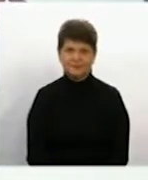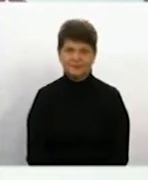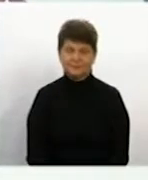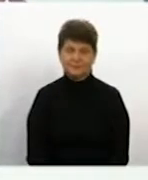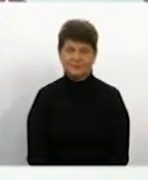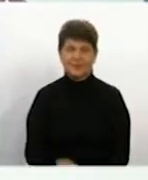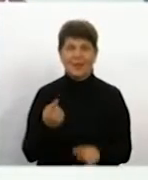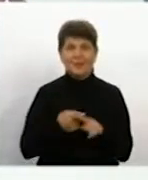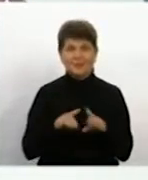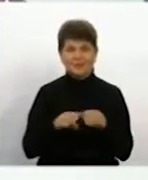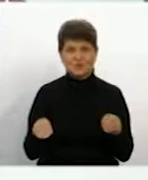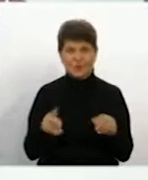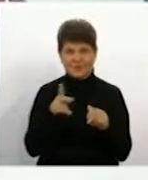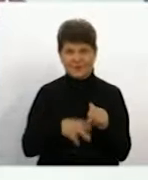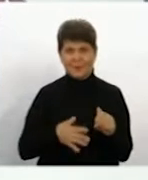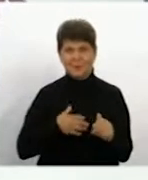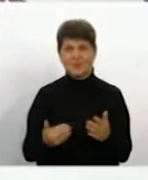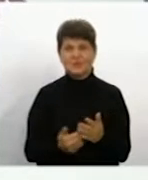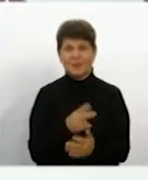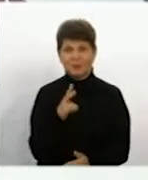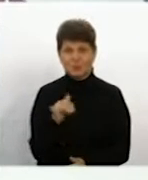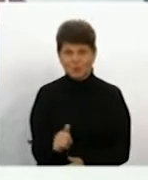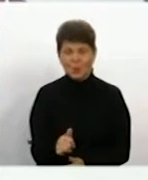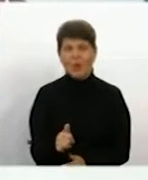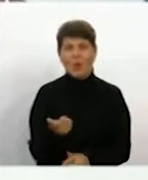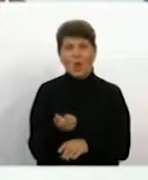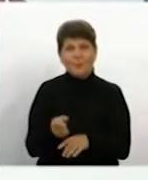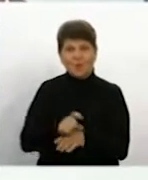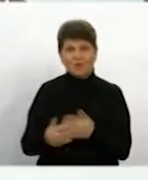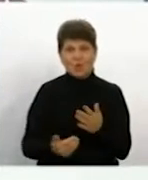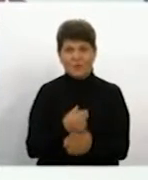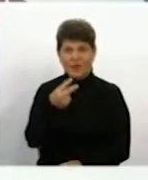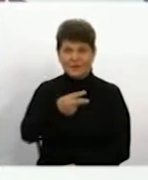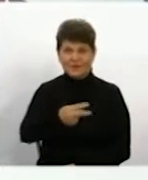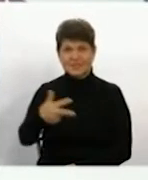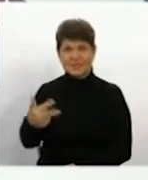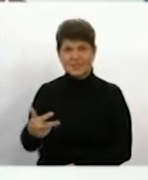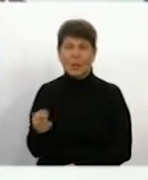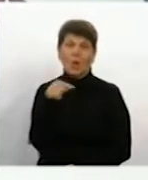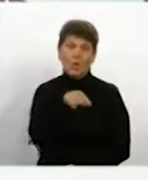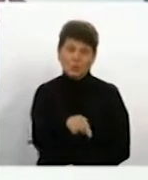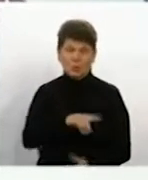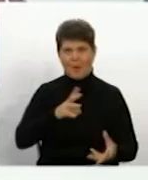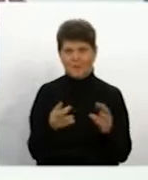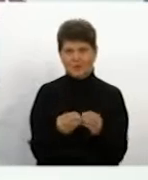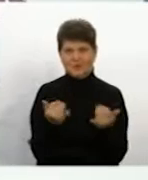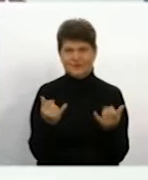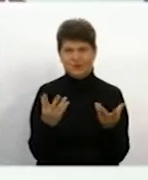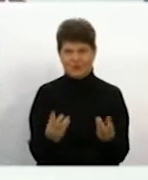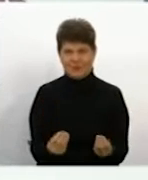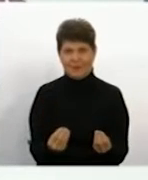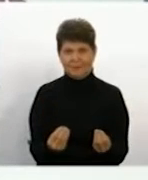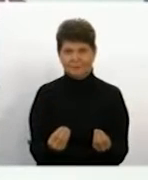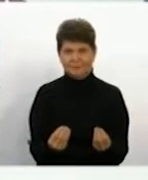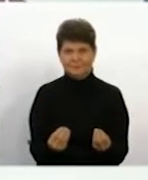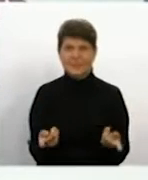І на цьому ми завершуємо наш випуск. Більше новин дивиться уже о 20.30. Саме тоді ми підсумуємо сьогоднішній день.